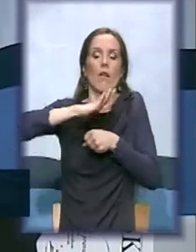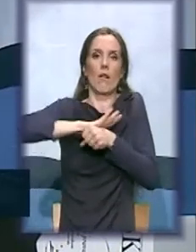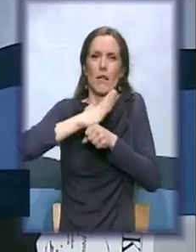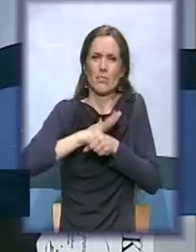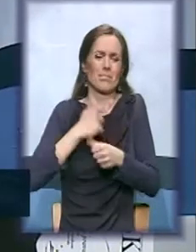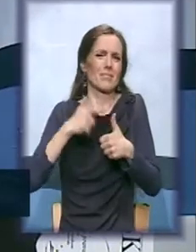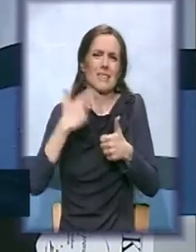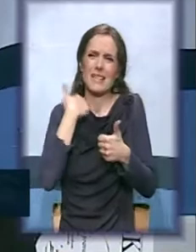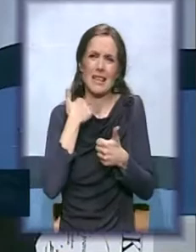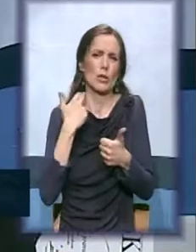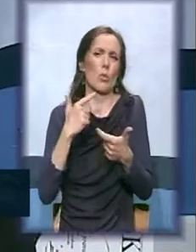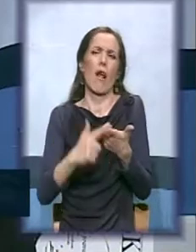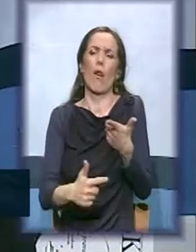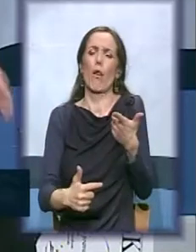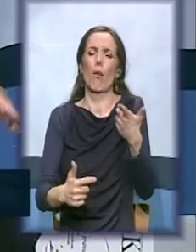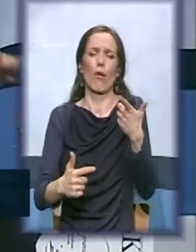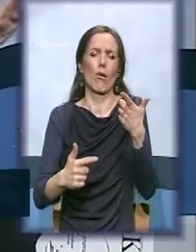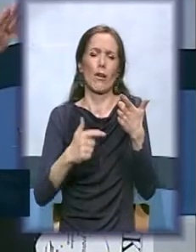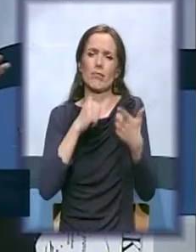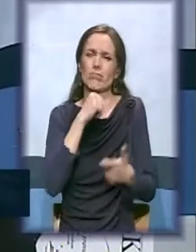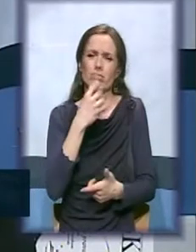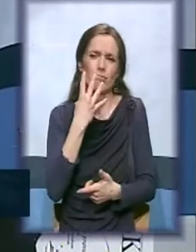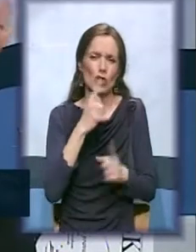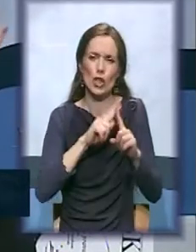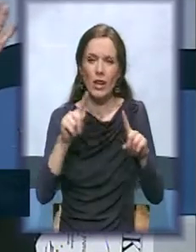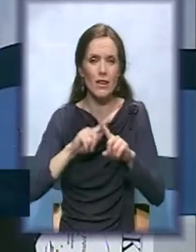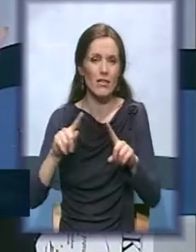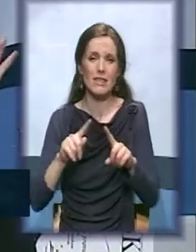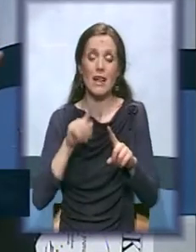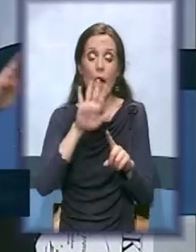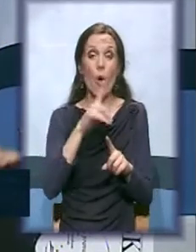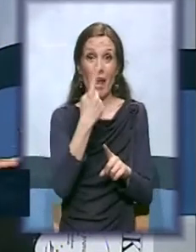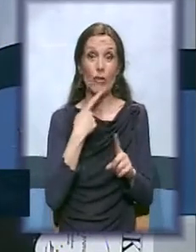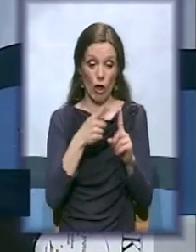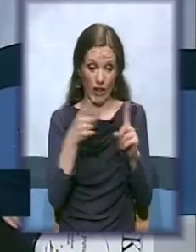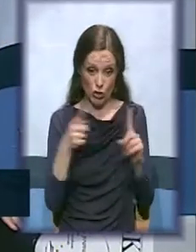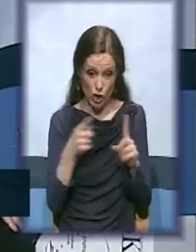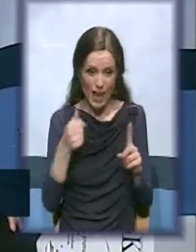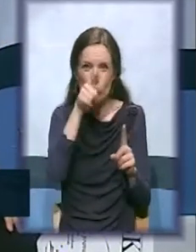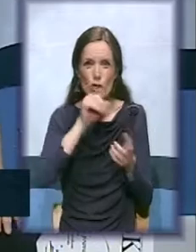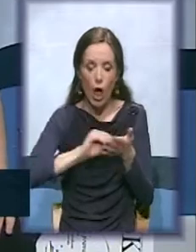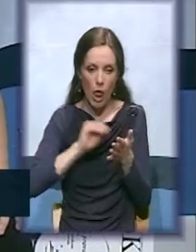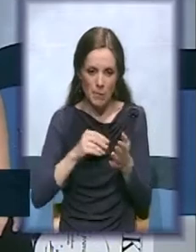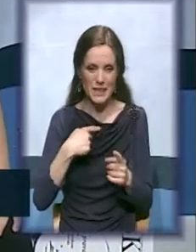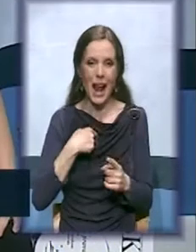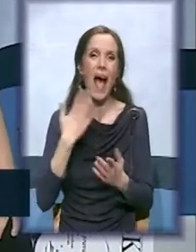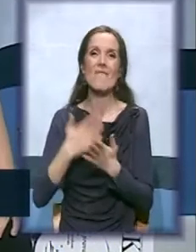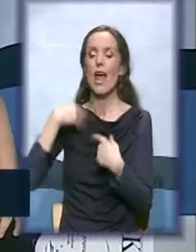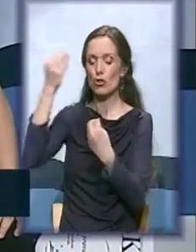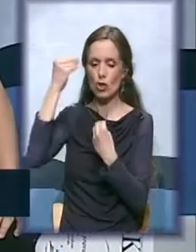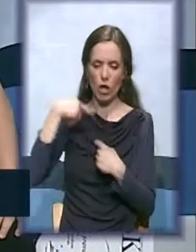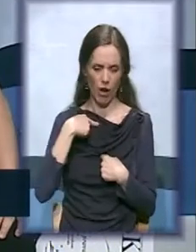seksualno i četiri vrste, je u njenoj jednoj rečenici sam ja prepoznala, zahvaljujući edukacijama